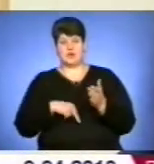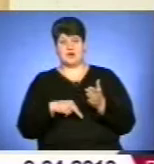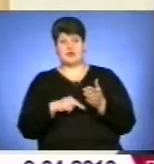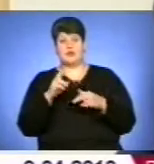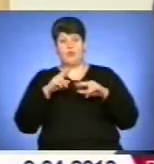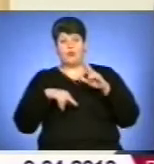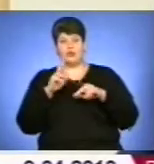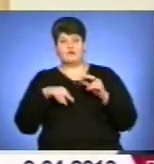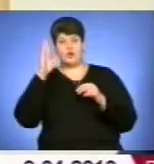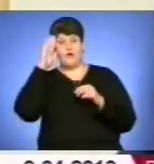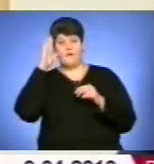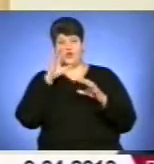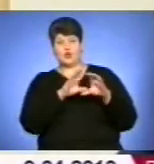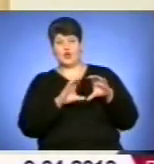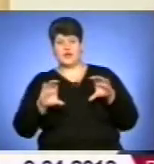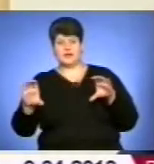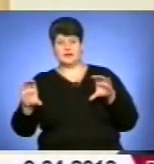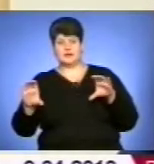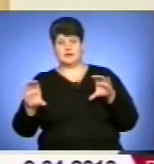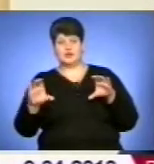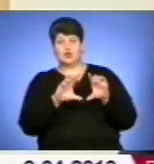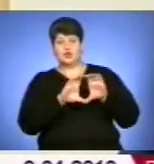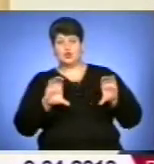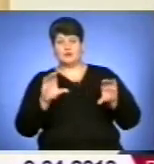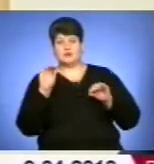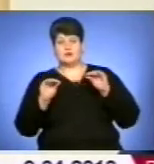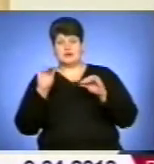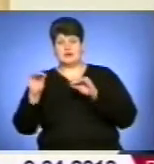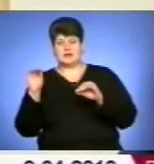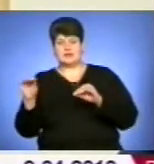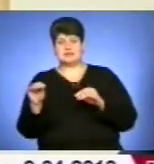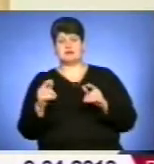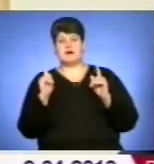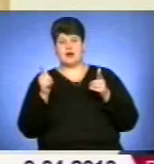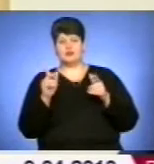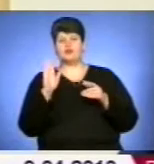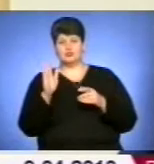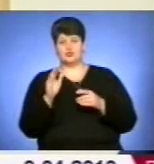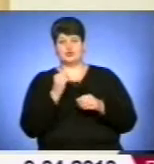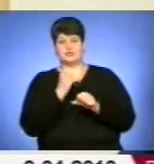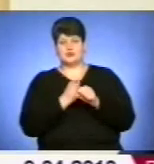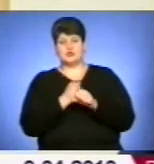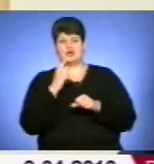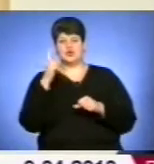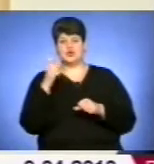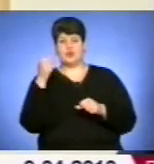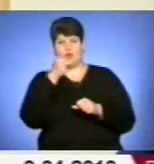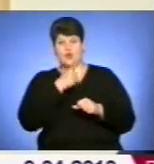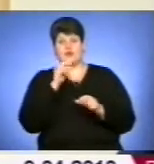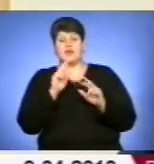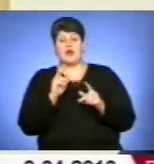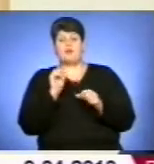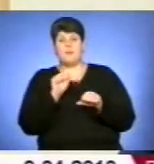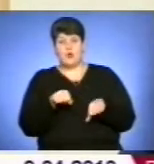побудований водогін. Труби прокладалися з гарантією, що вони будуть слугувати 50 років. Але як можна будувати